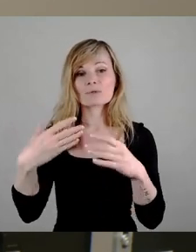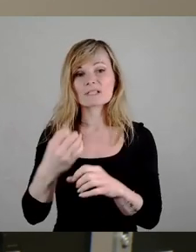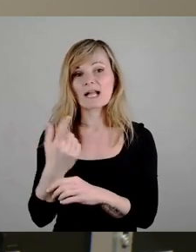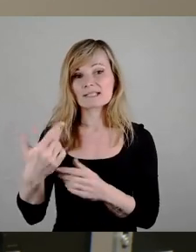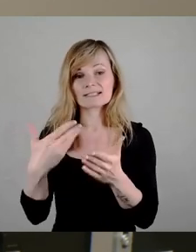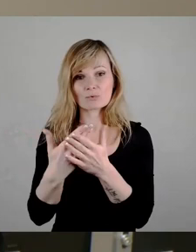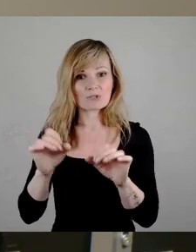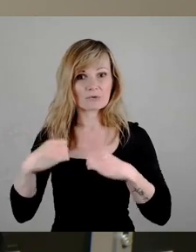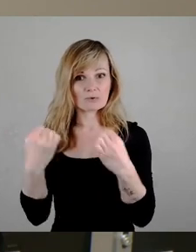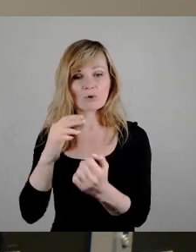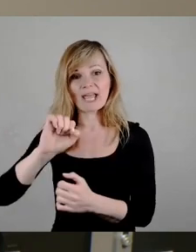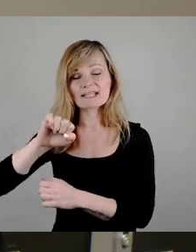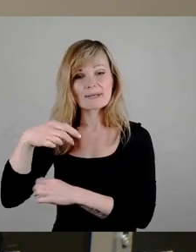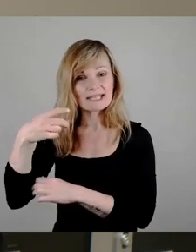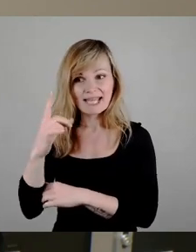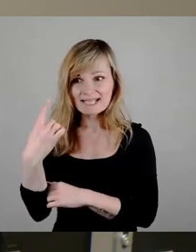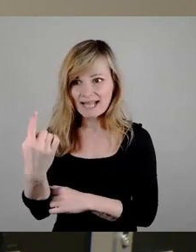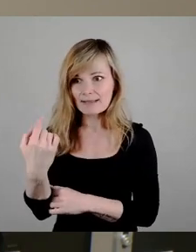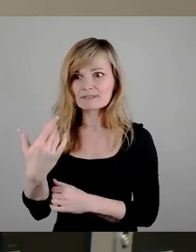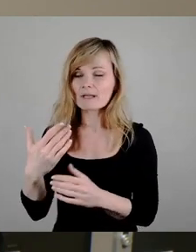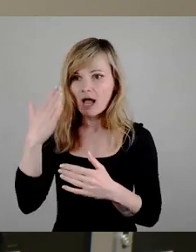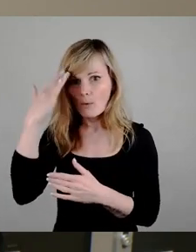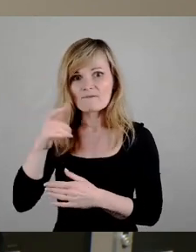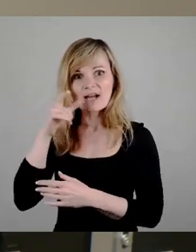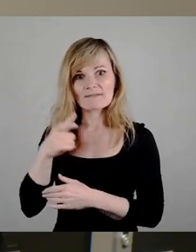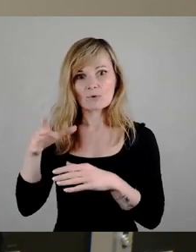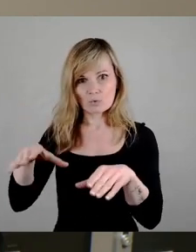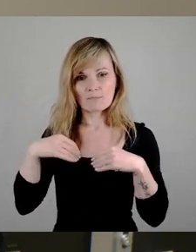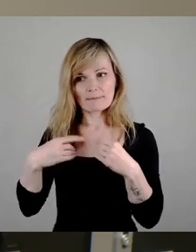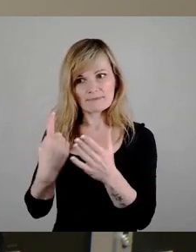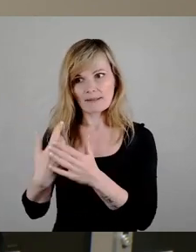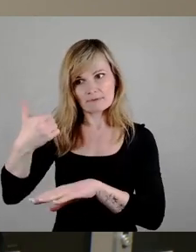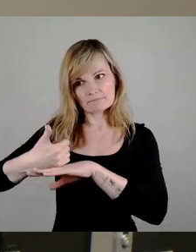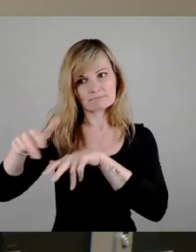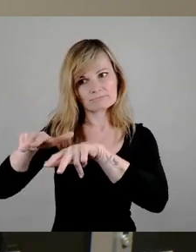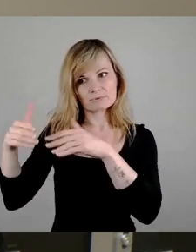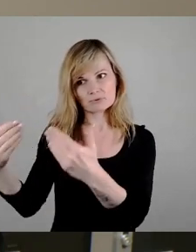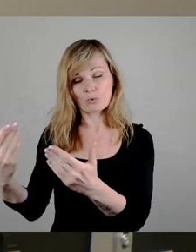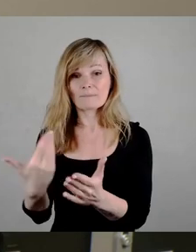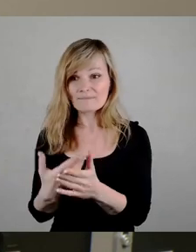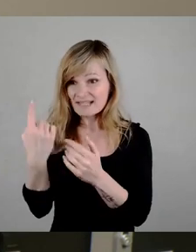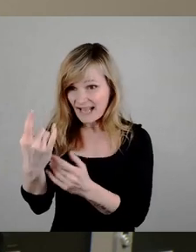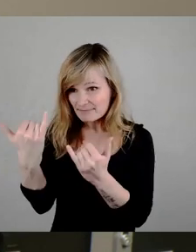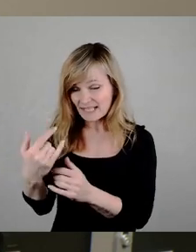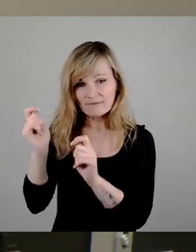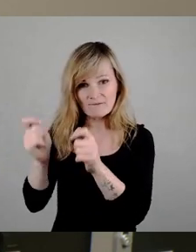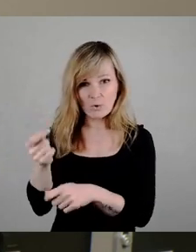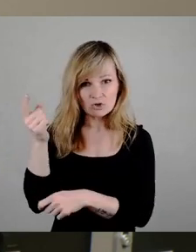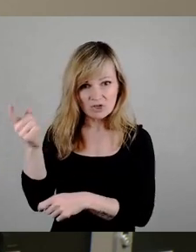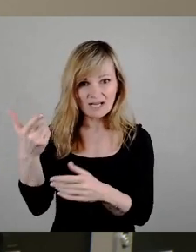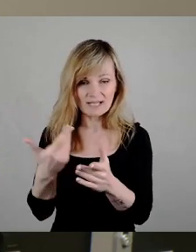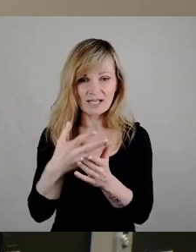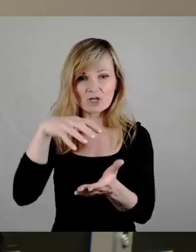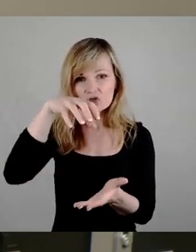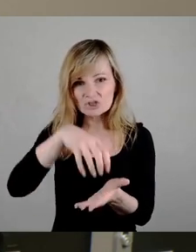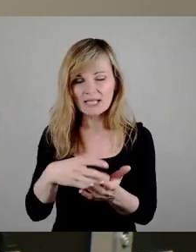Fraktion maßgeblich mit zu verantworten hat. Und in genau dieser Situation schlägt die SPD jetzt vor, dass sich die Stadt spekulativ